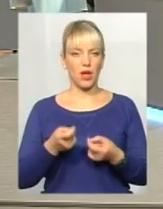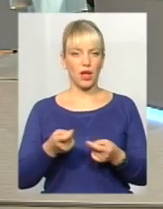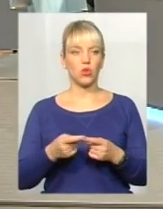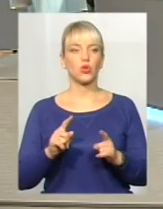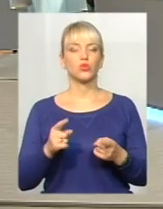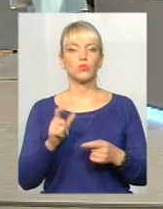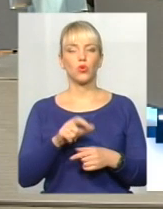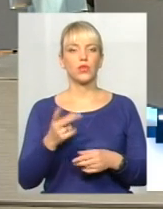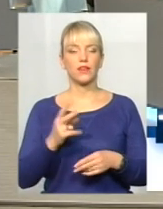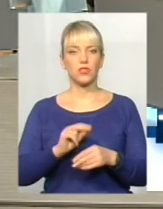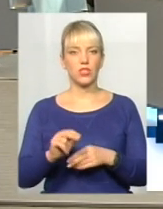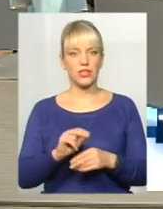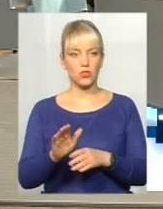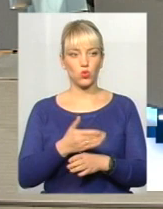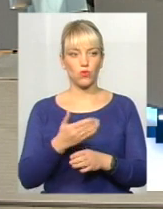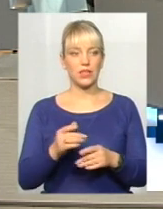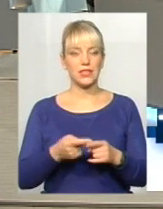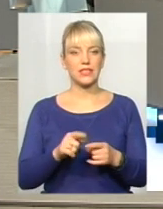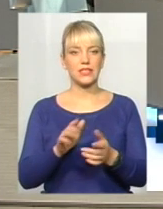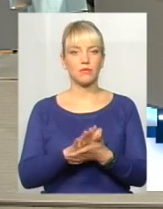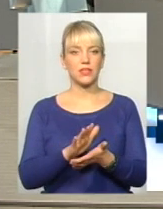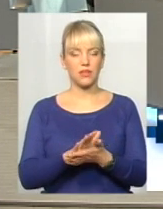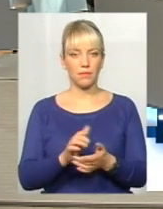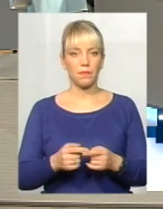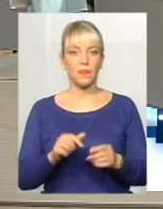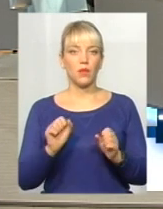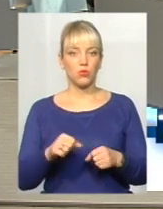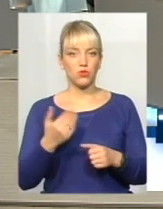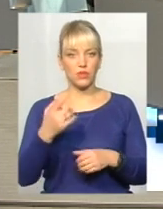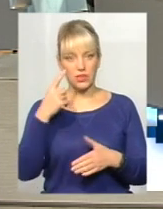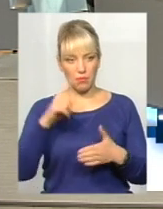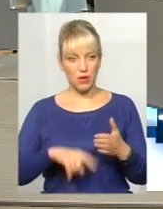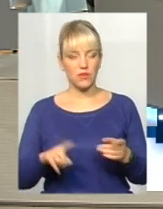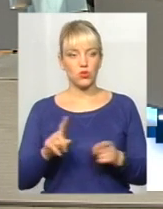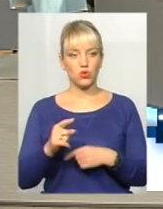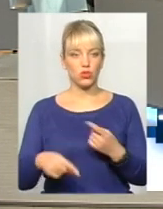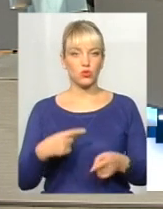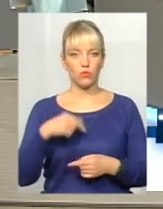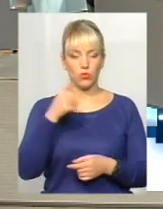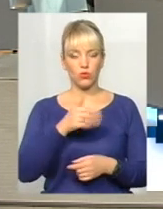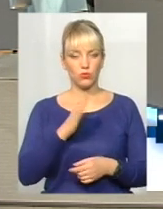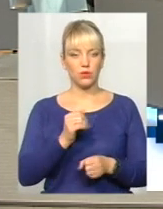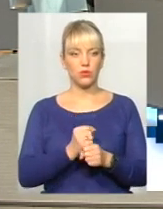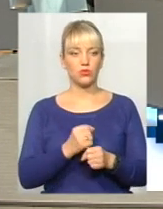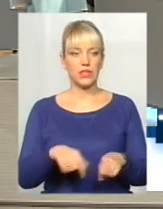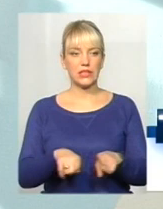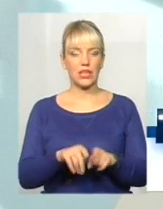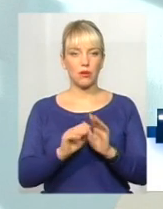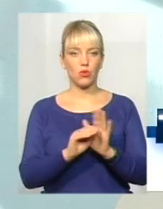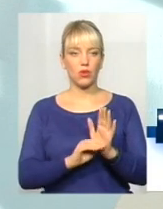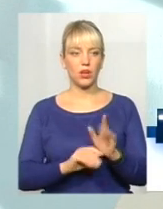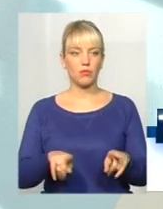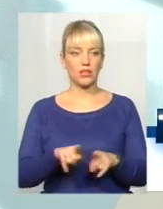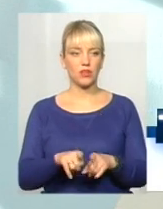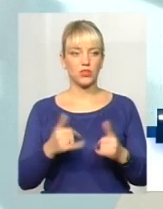сортувати це сміття. І можу запевнити, що з наступного року буде працювати така програма. Зараз також